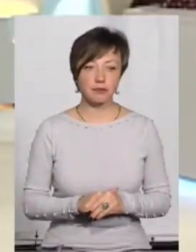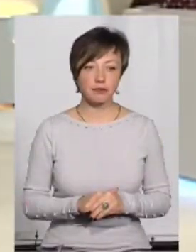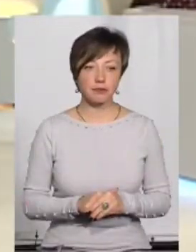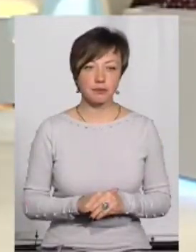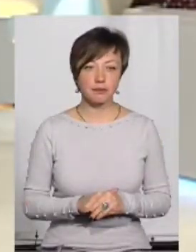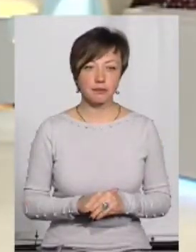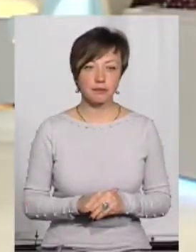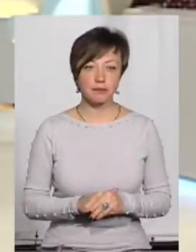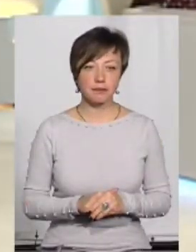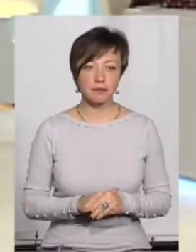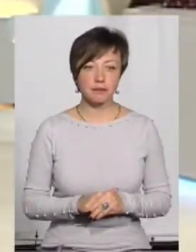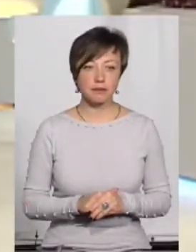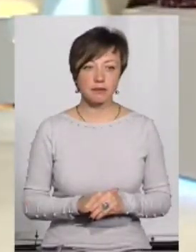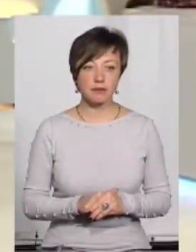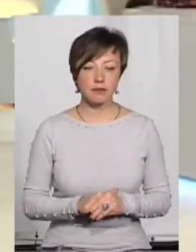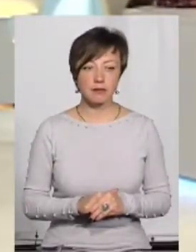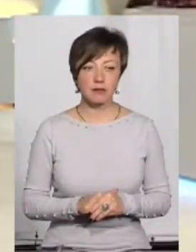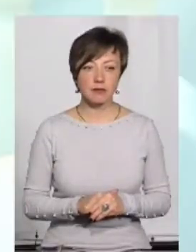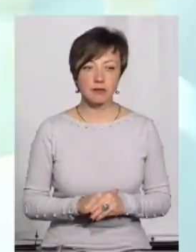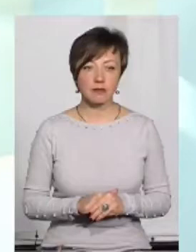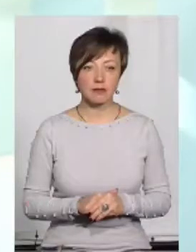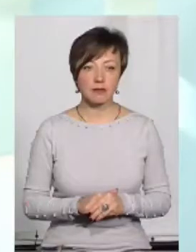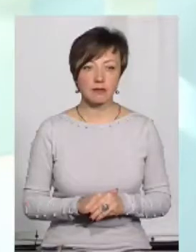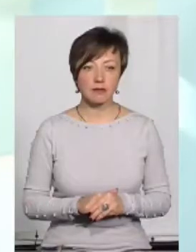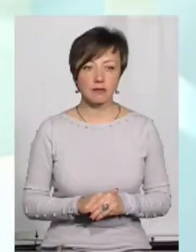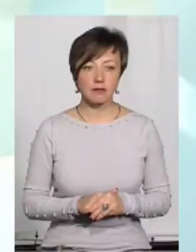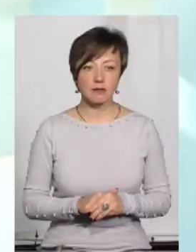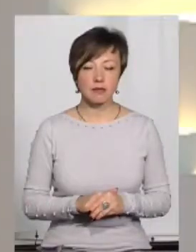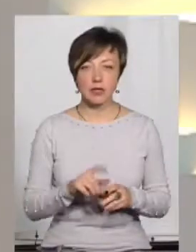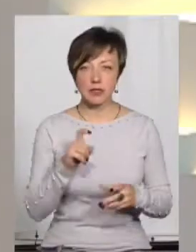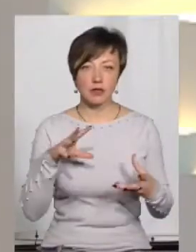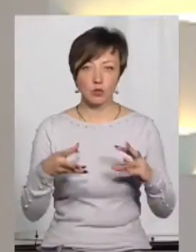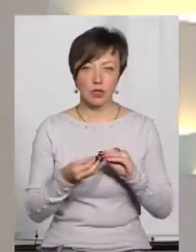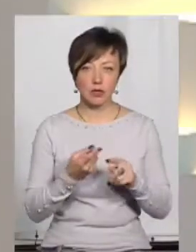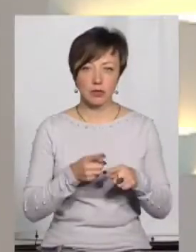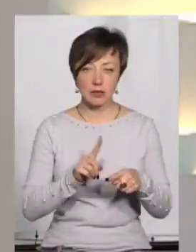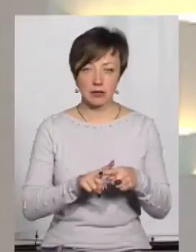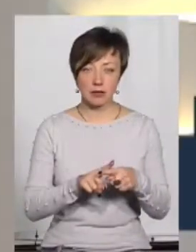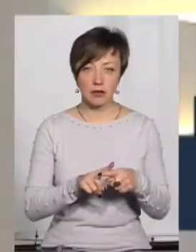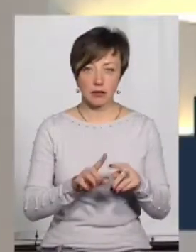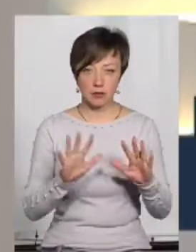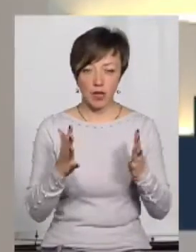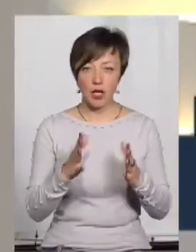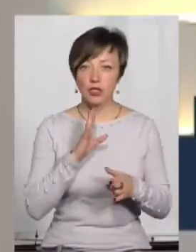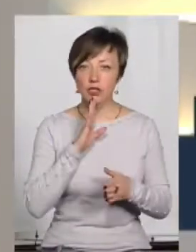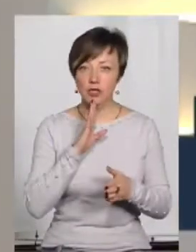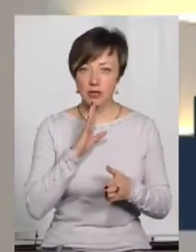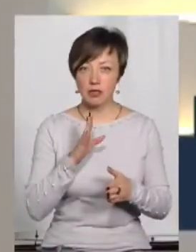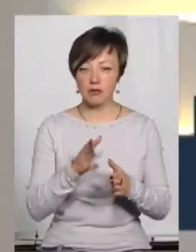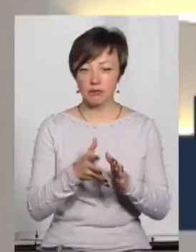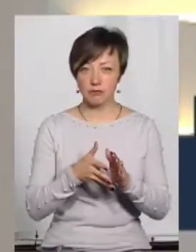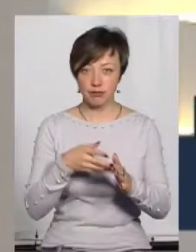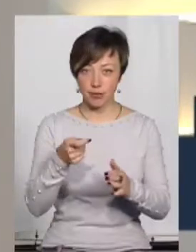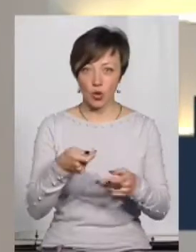посадовою... Зрозуміло. Жінці, як ми чули, інкримінують торгівлю